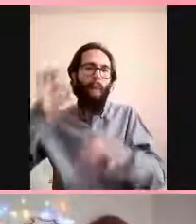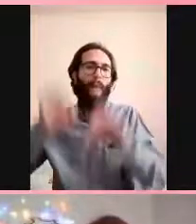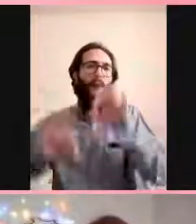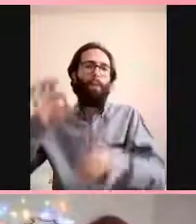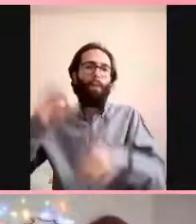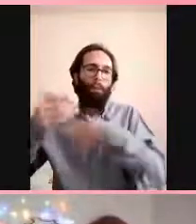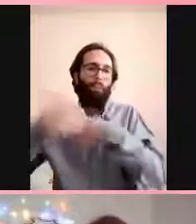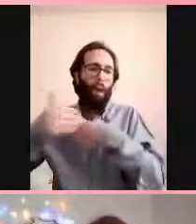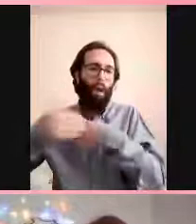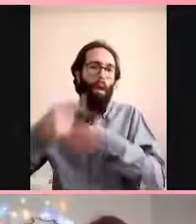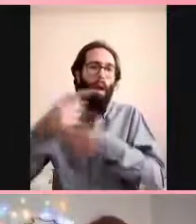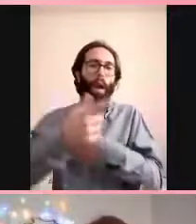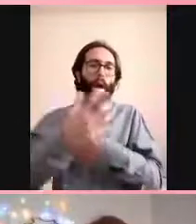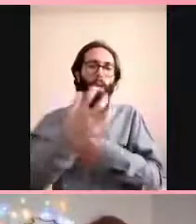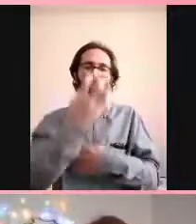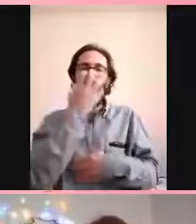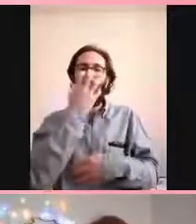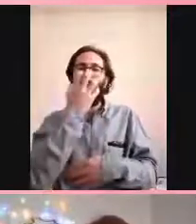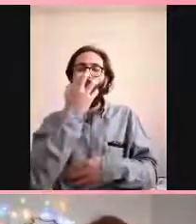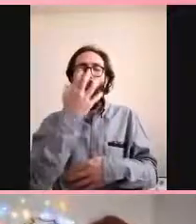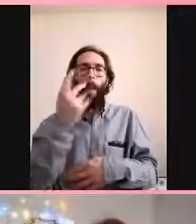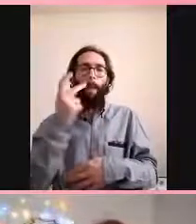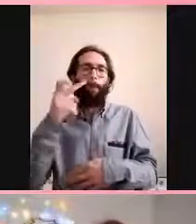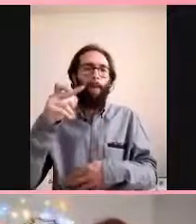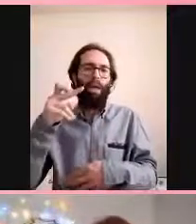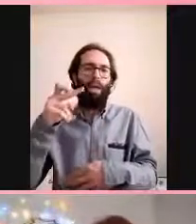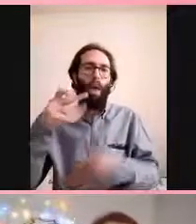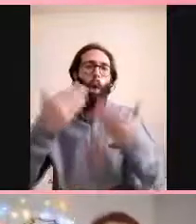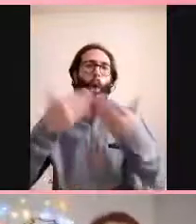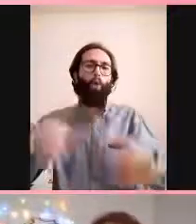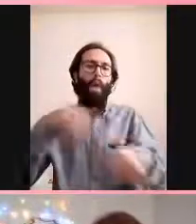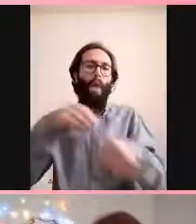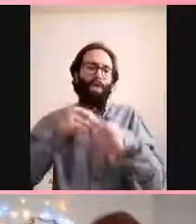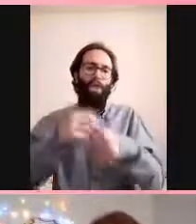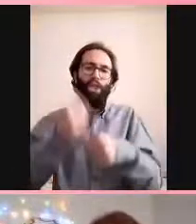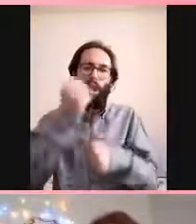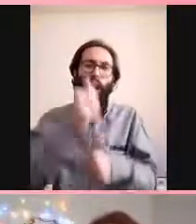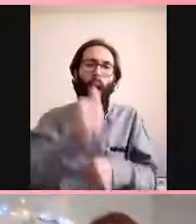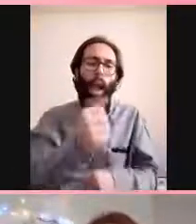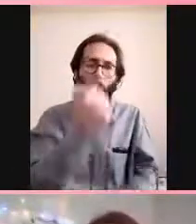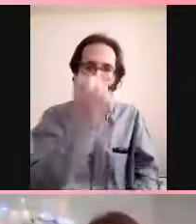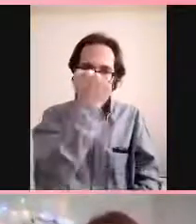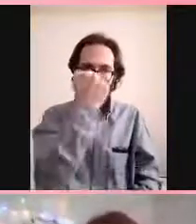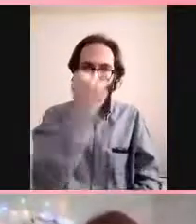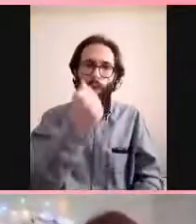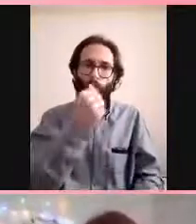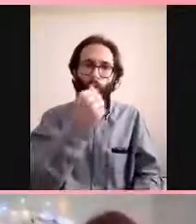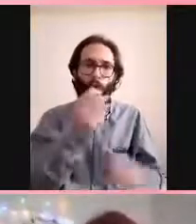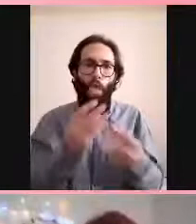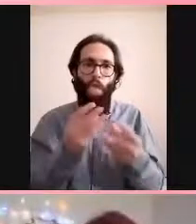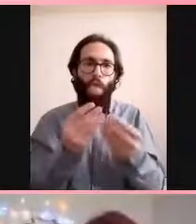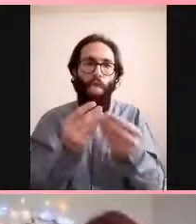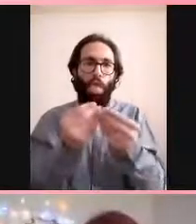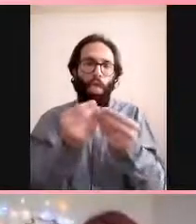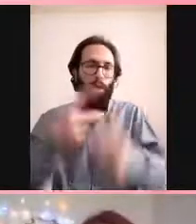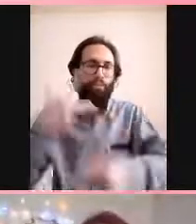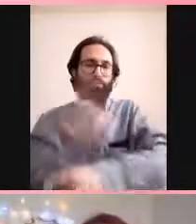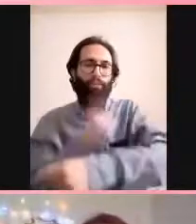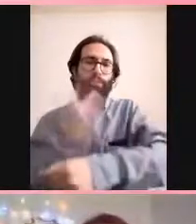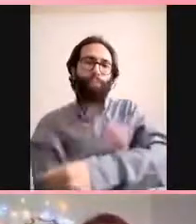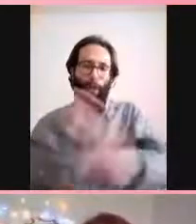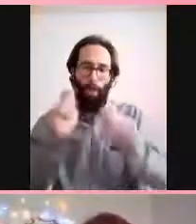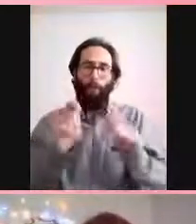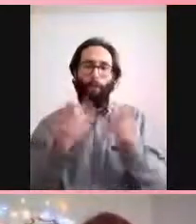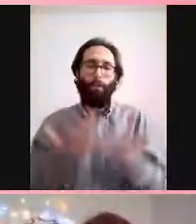pıhtı atmasın diye anladım hocam çok teşekkür ederim engin bilgilerinizle bizi aydınlattığınız için